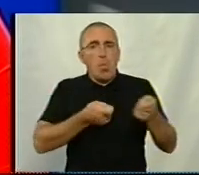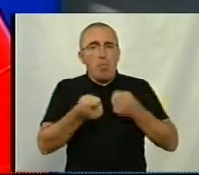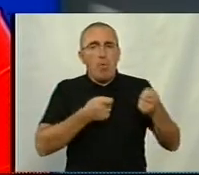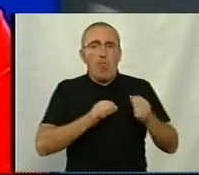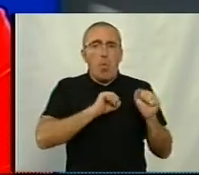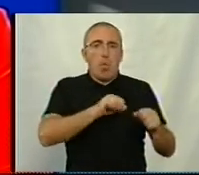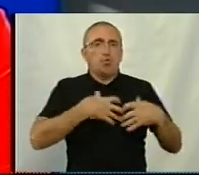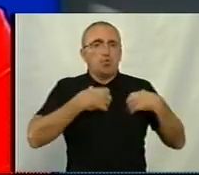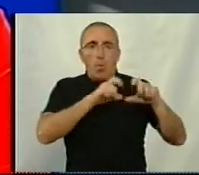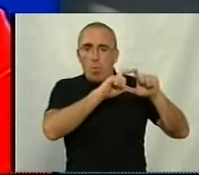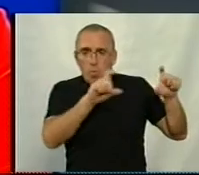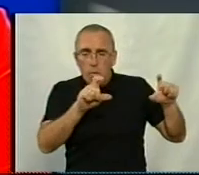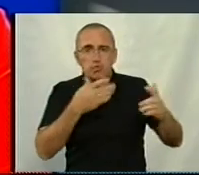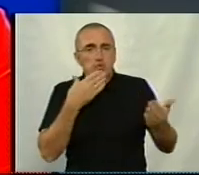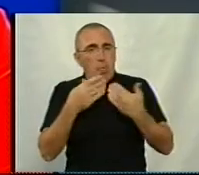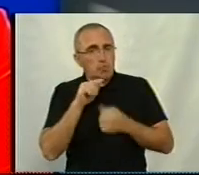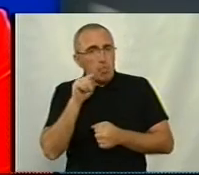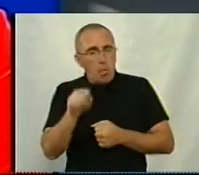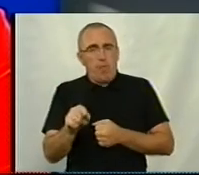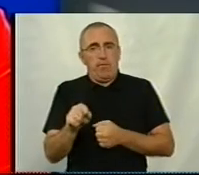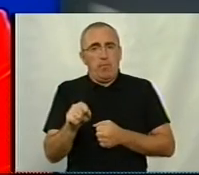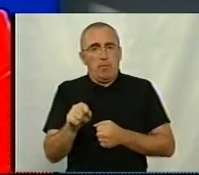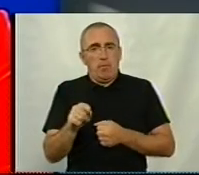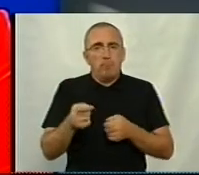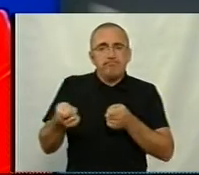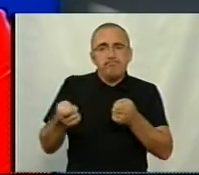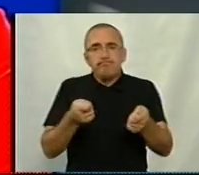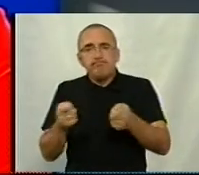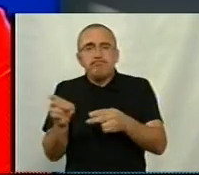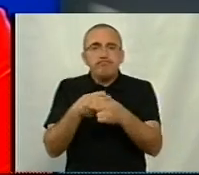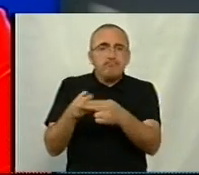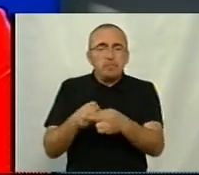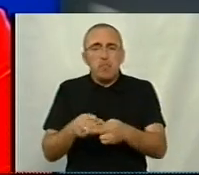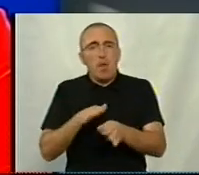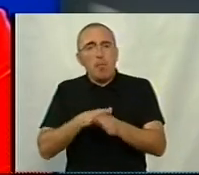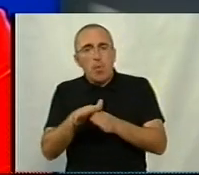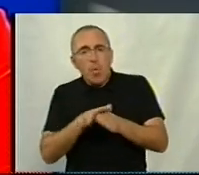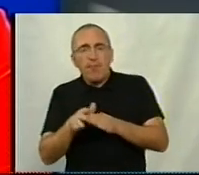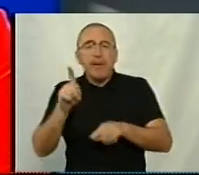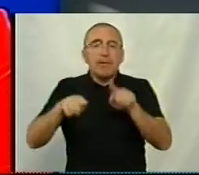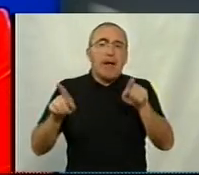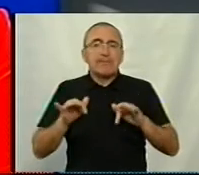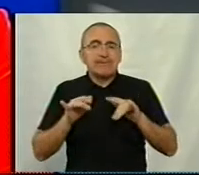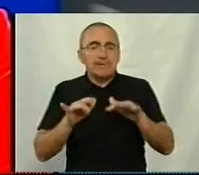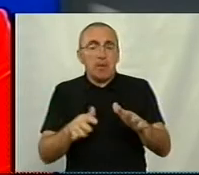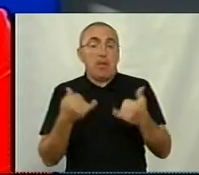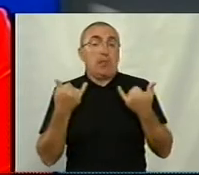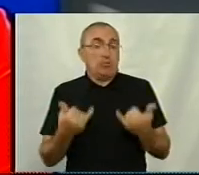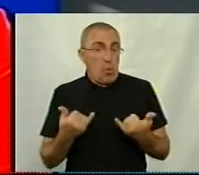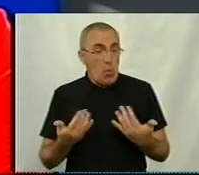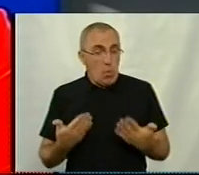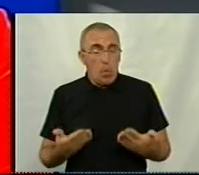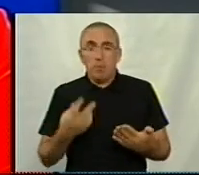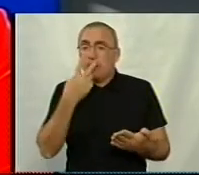охорони здоров'я, стосовно коригування можливого проведення деяких заходів. Але на сьогодні